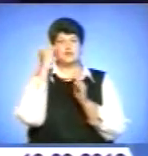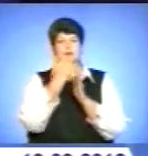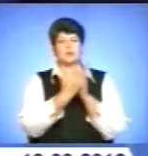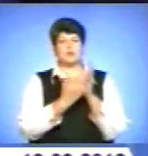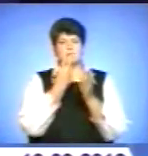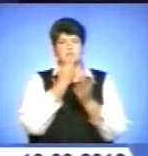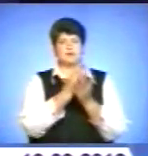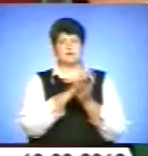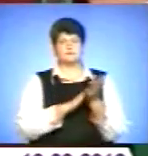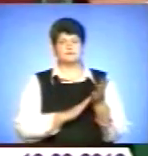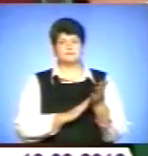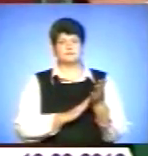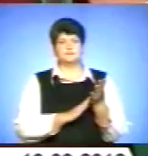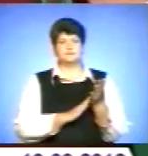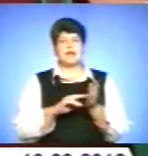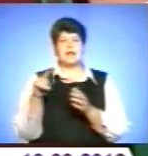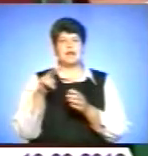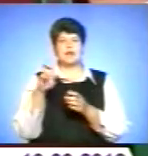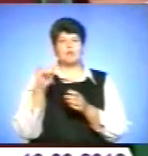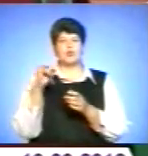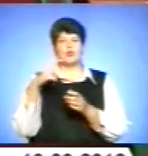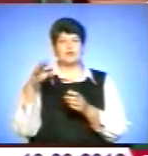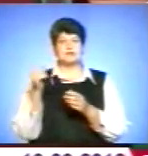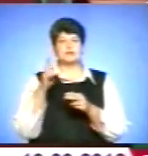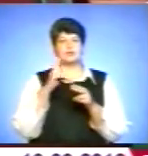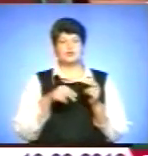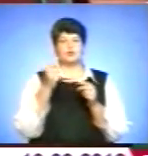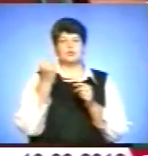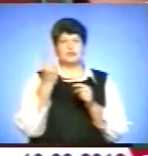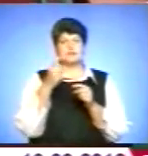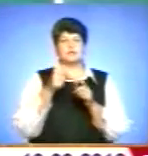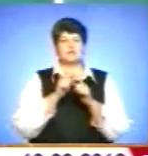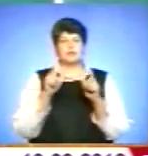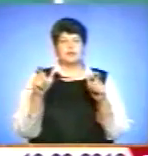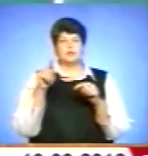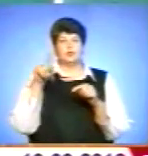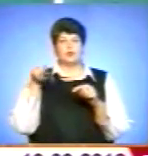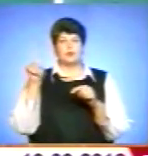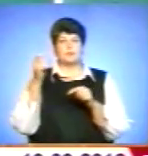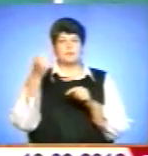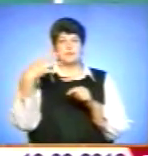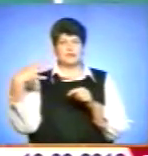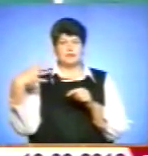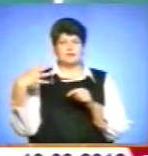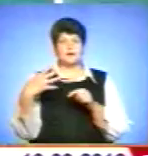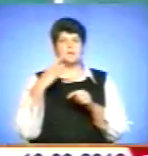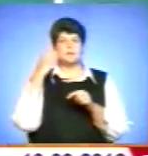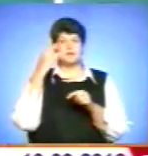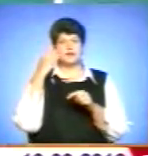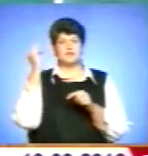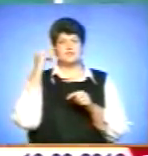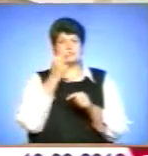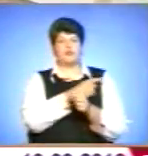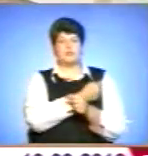дивіться далі. Лілія Буховець закінчує 11-й клас Тернопільської загальноосвітньої школи номер 15. Мріє навчатися у